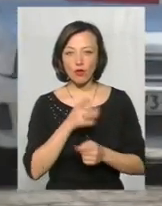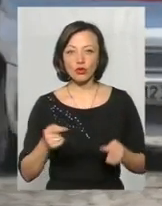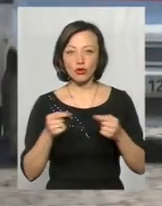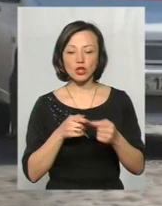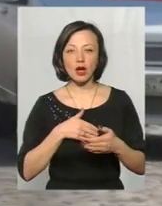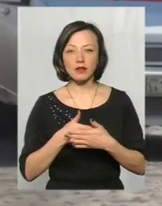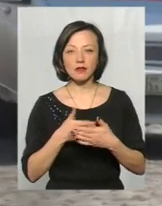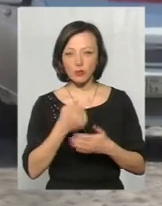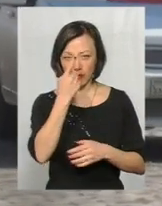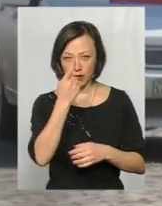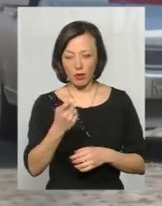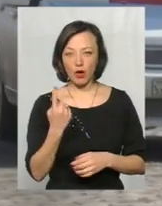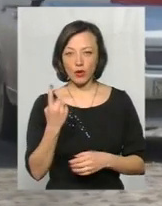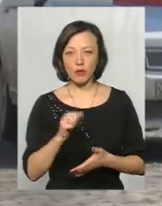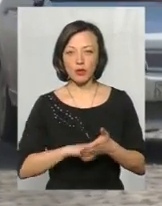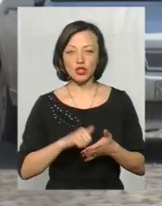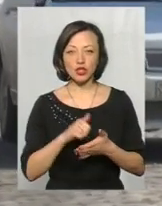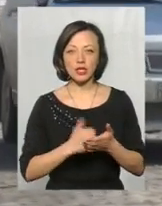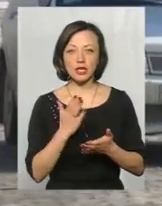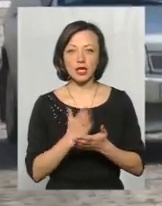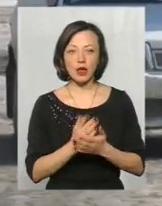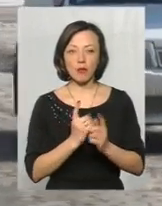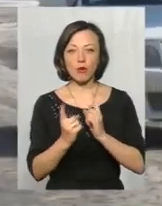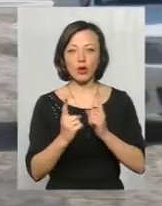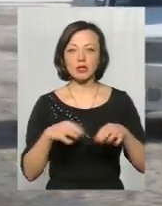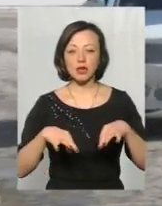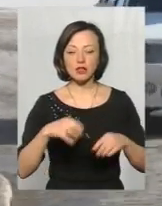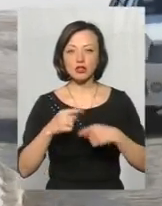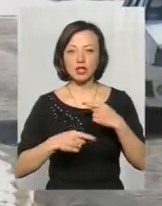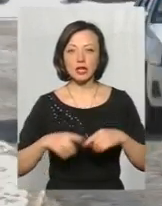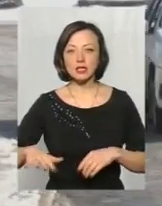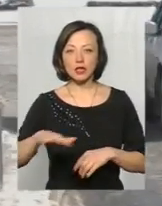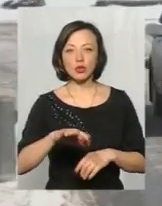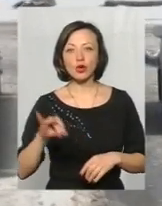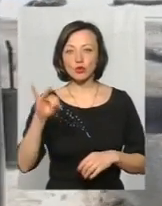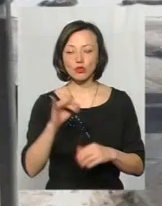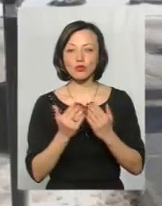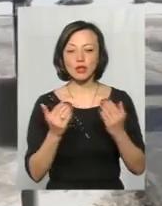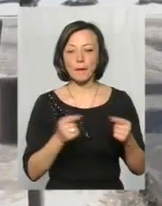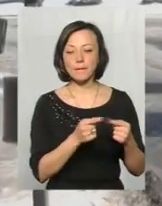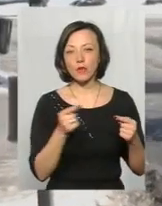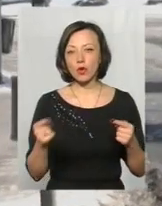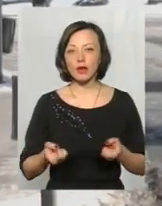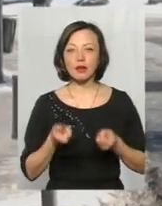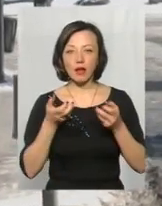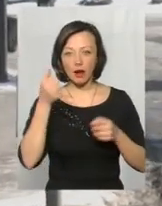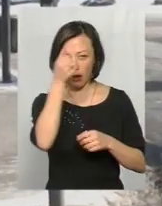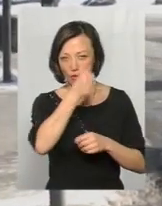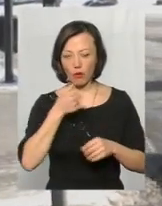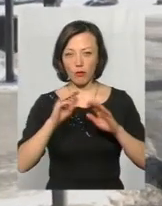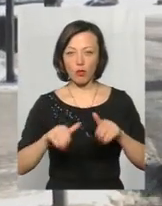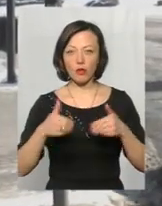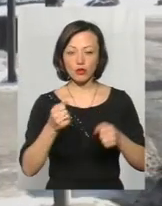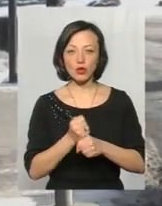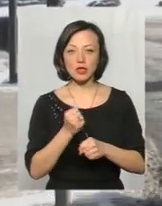повідомляють, що однією з причин руйнування є проїзд транспорту через територію історичного музею. І вже протягом декількох років пропонують розробити